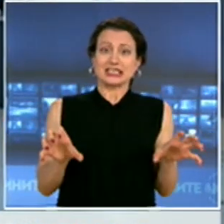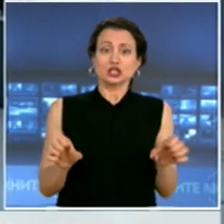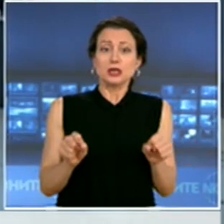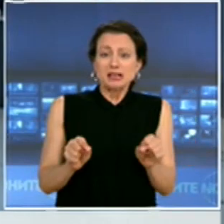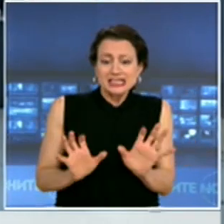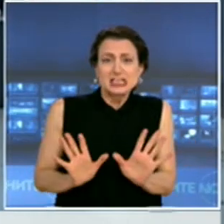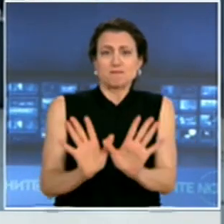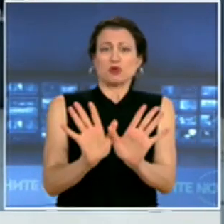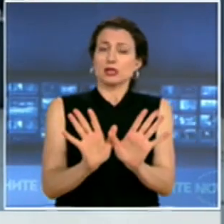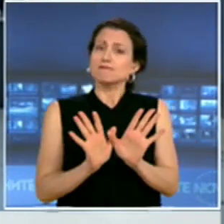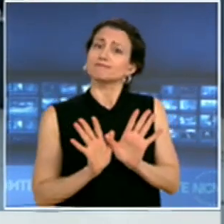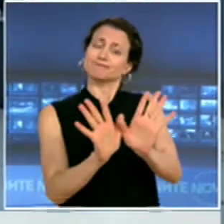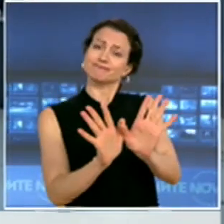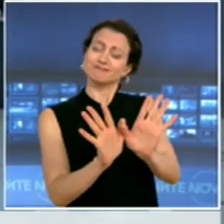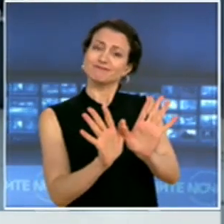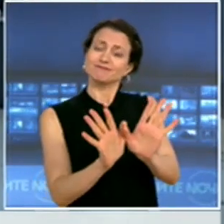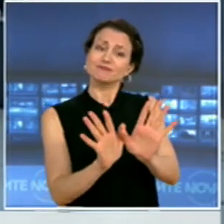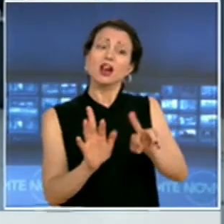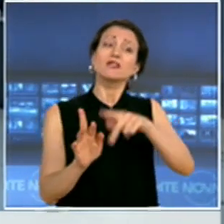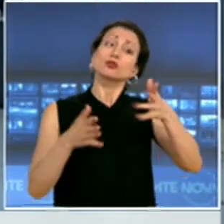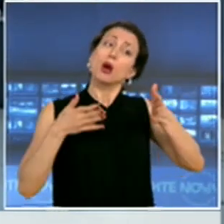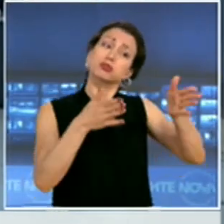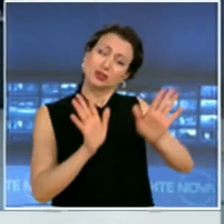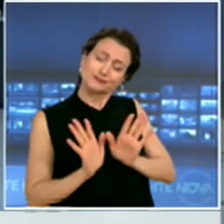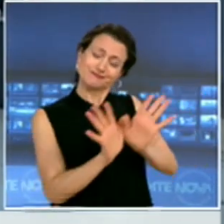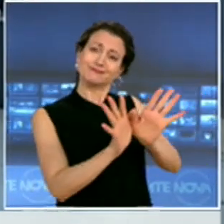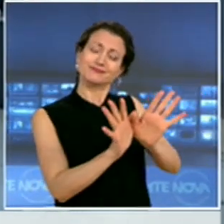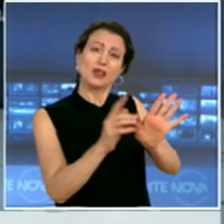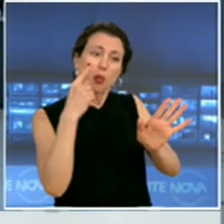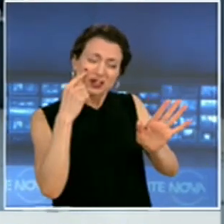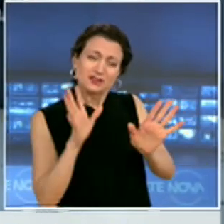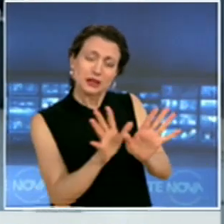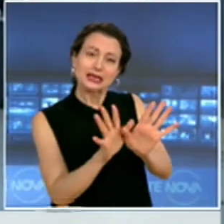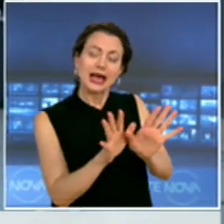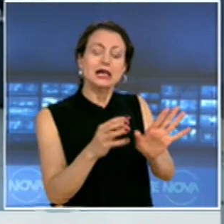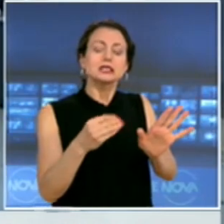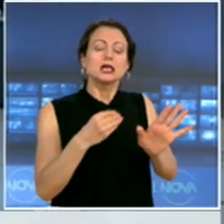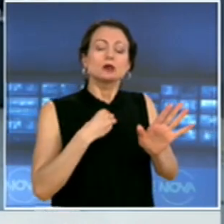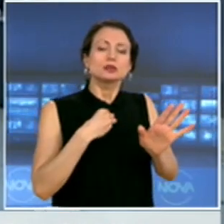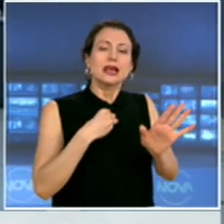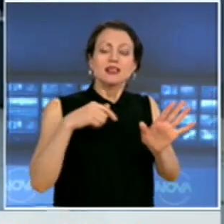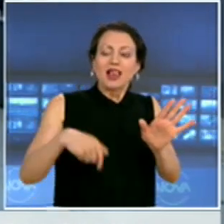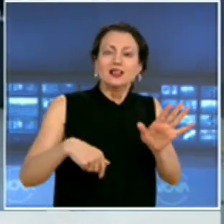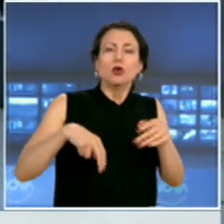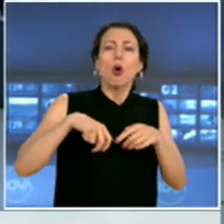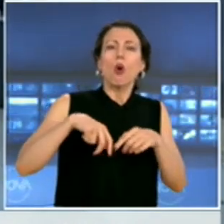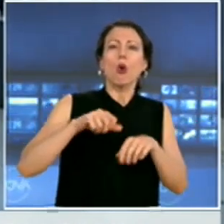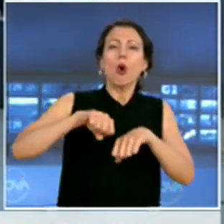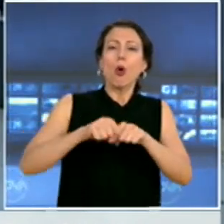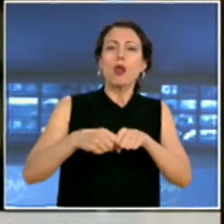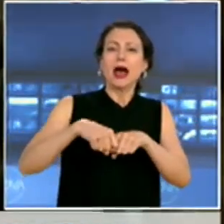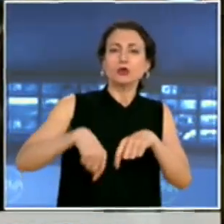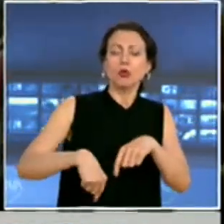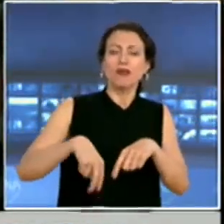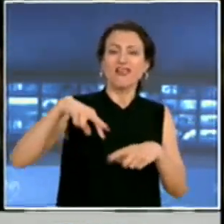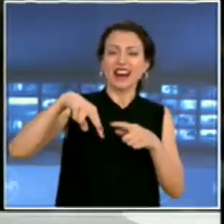изтласкаме в другата посока, усетих удар в областта на коляното, отзад в гръб.